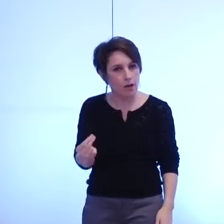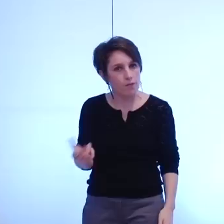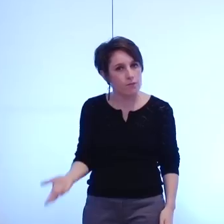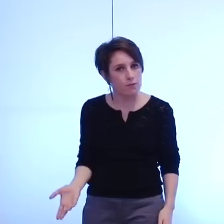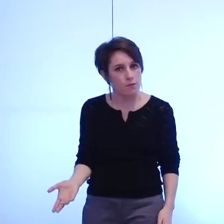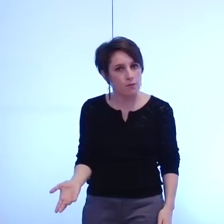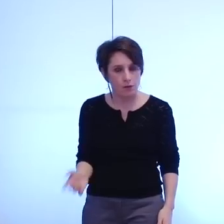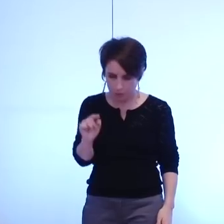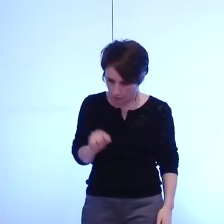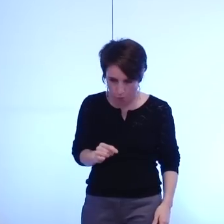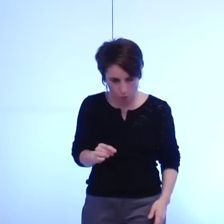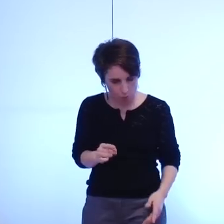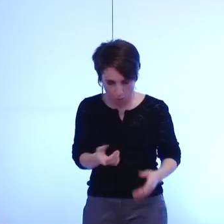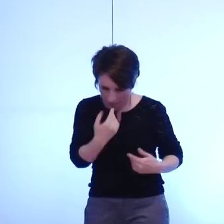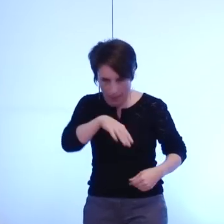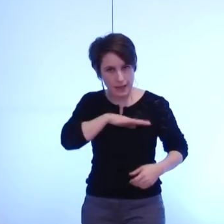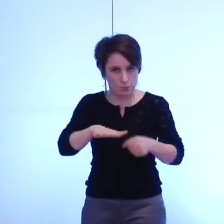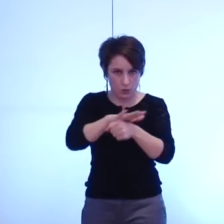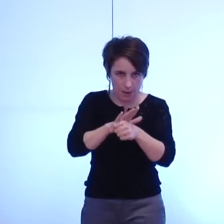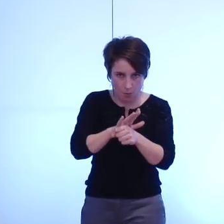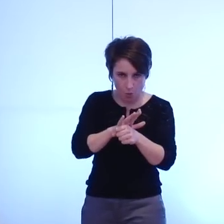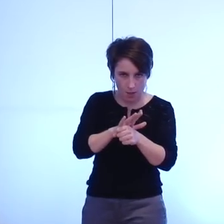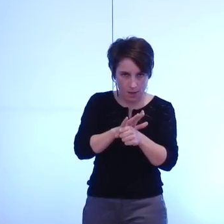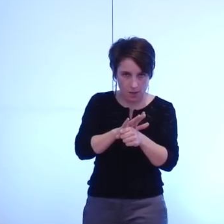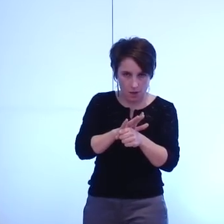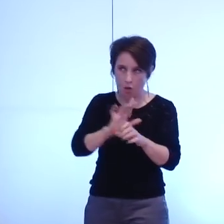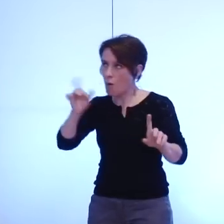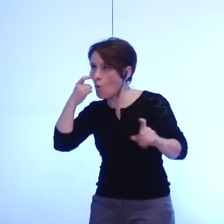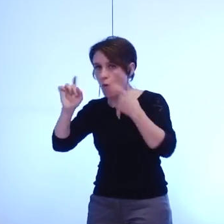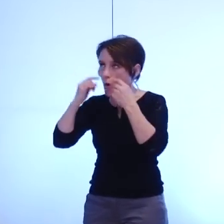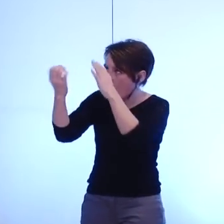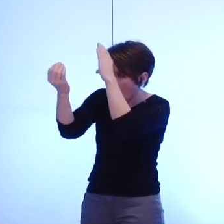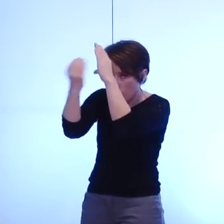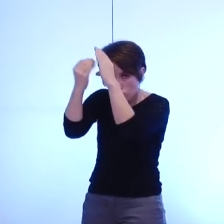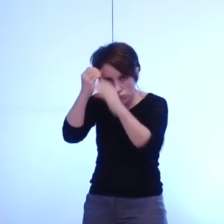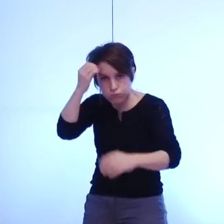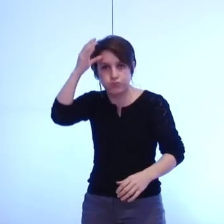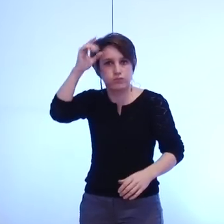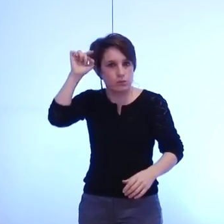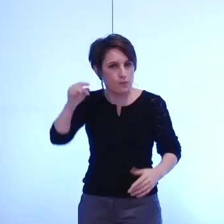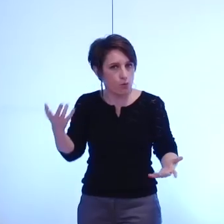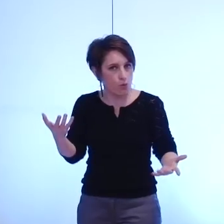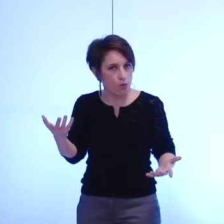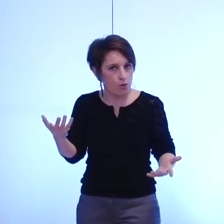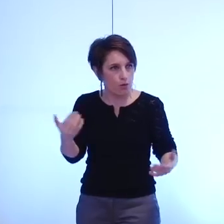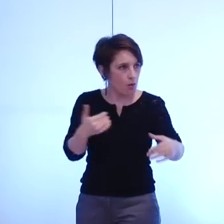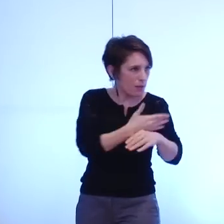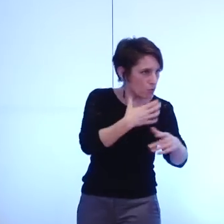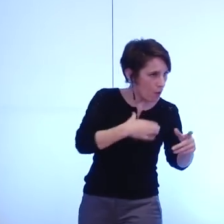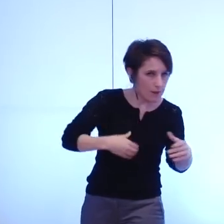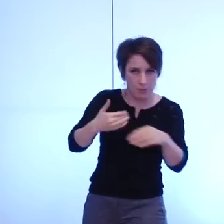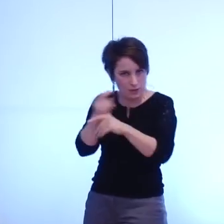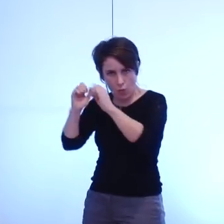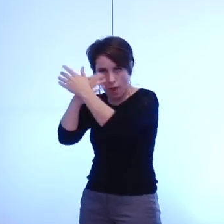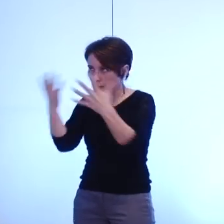pas une part de sa responsabilité dans les années qui viennent je le dis de cette façon alors oui